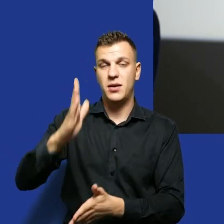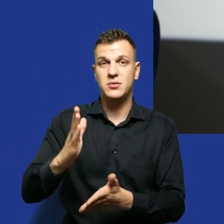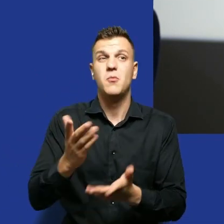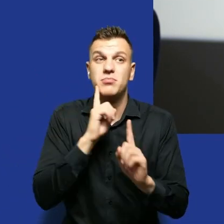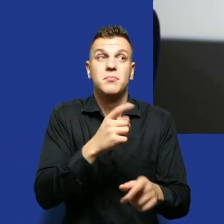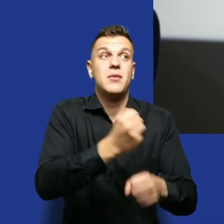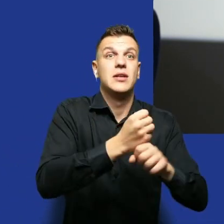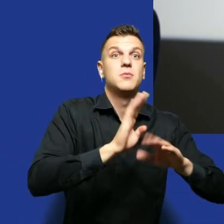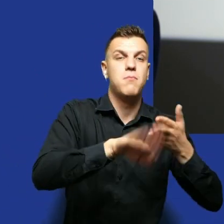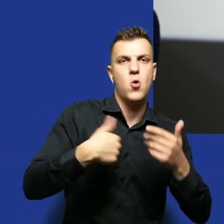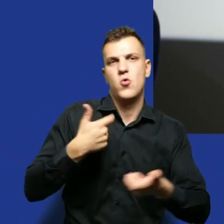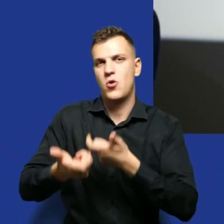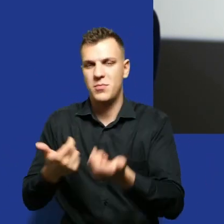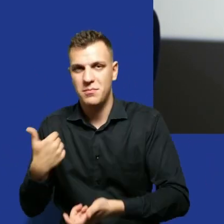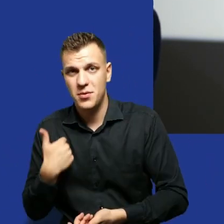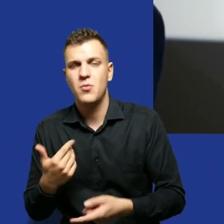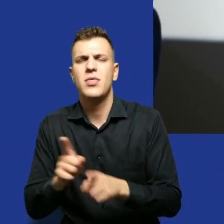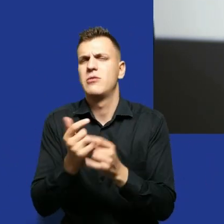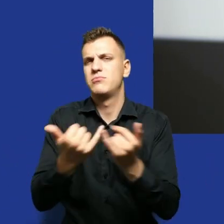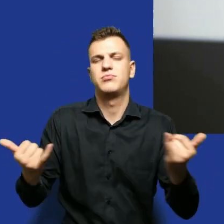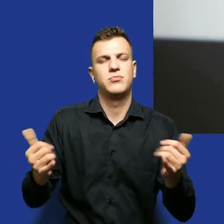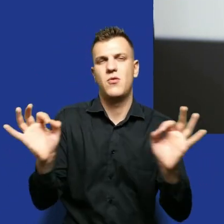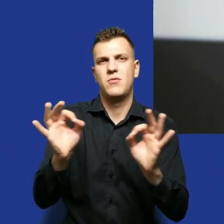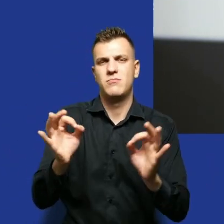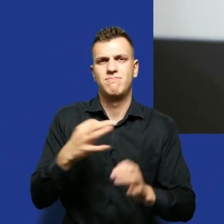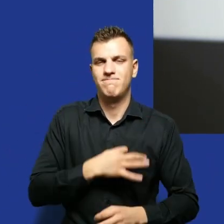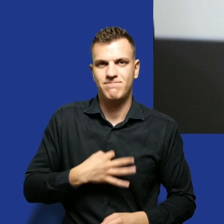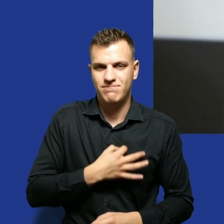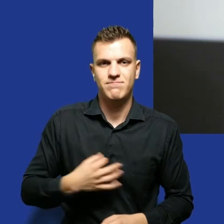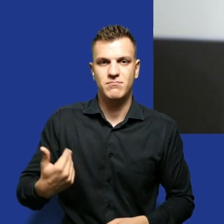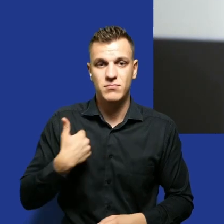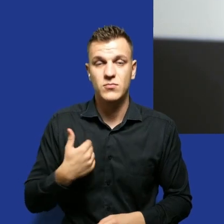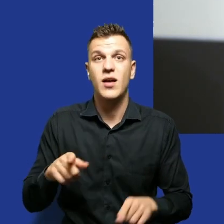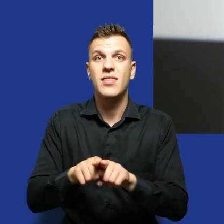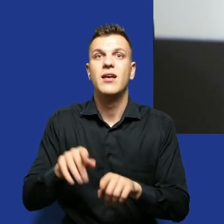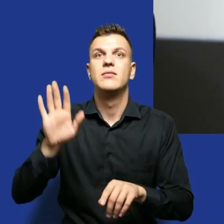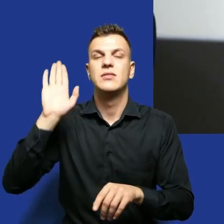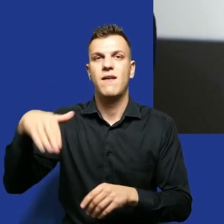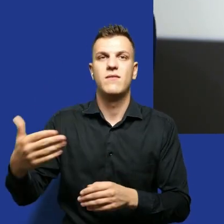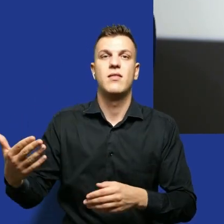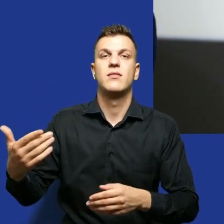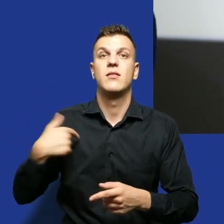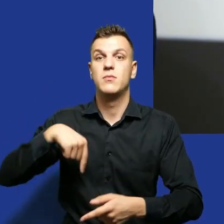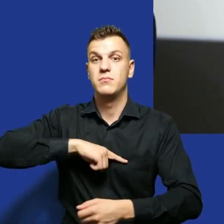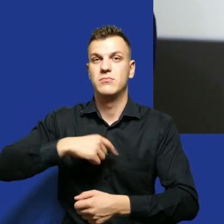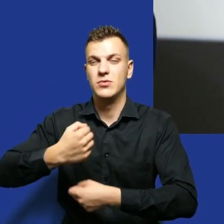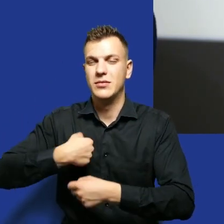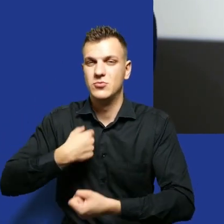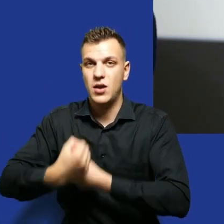takich przykrych zdarzeń. W końcu otrzymałem też slapa na sam koniec swoich działań,